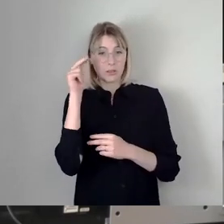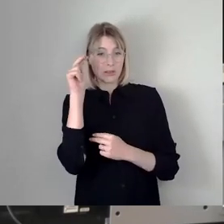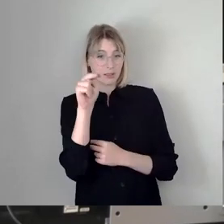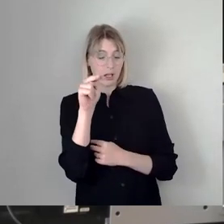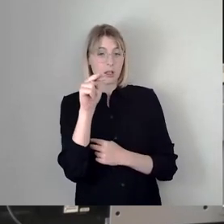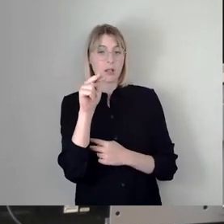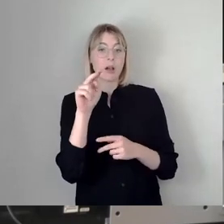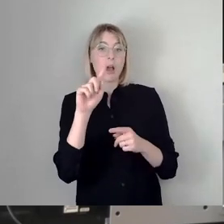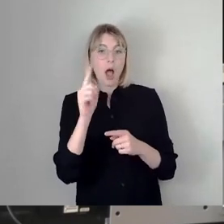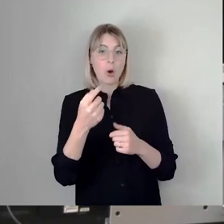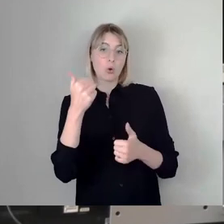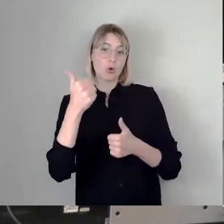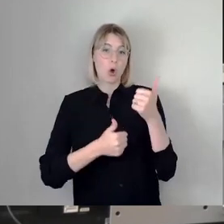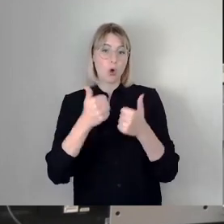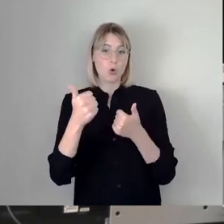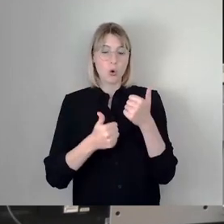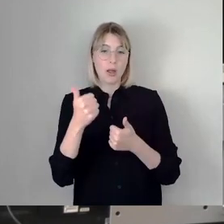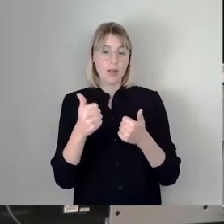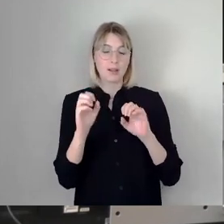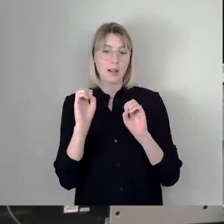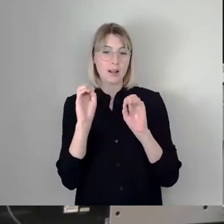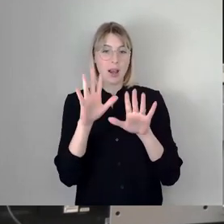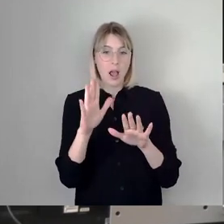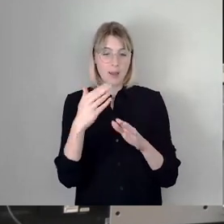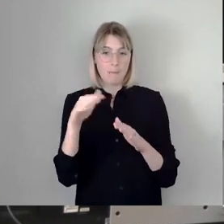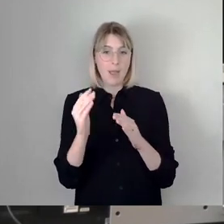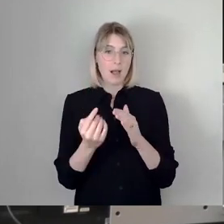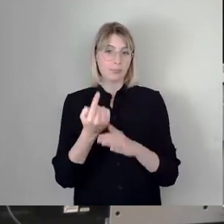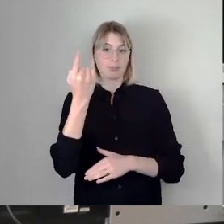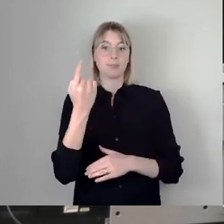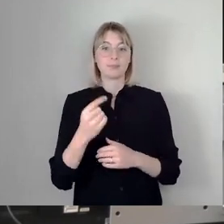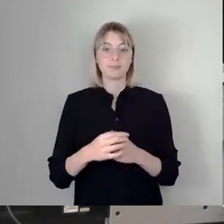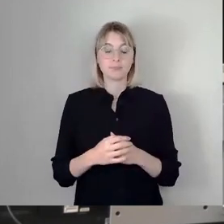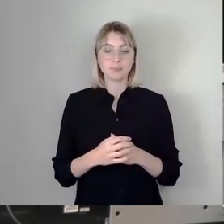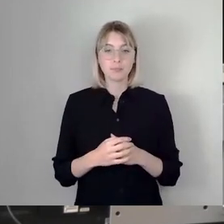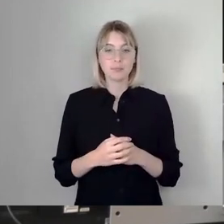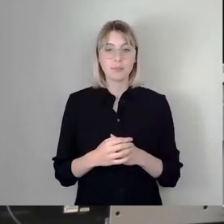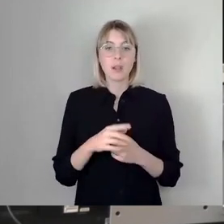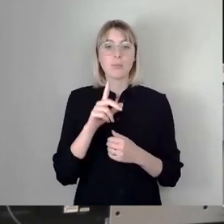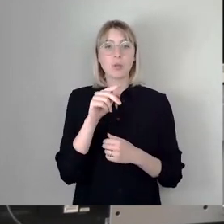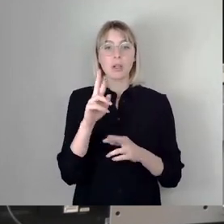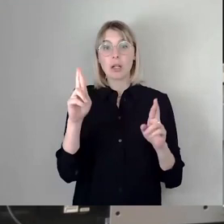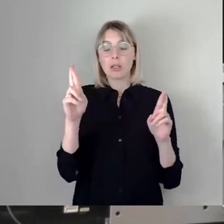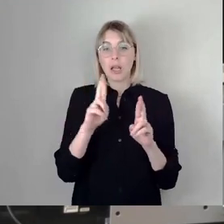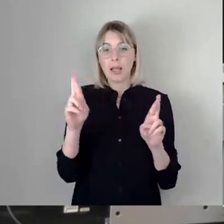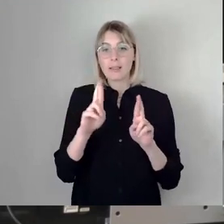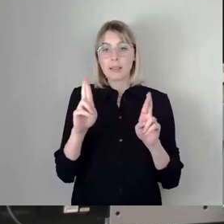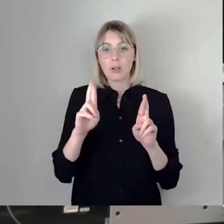die Konkurrentenklage noch gestiegen ist. Und das Risiko, ich bin nicht mehr im